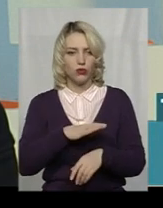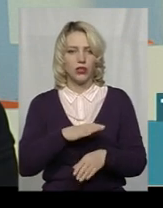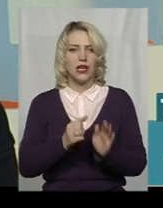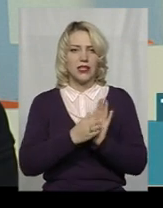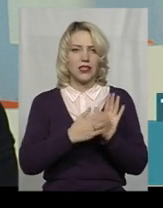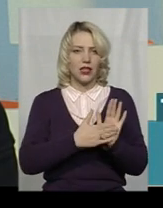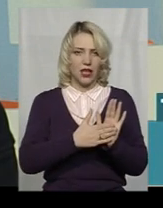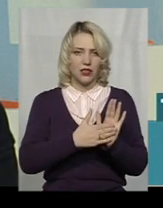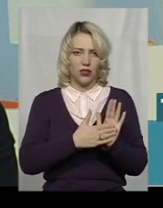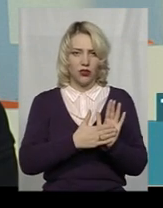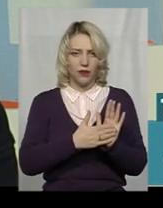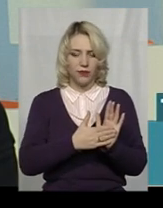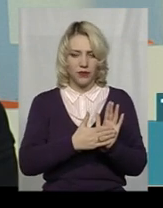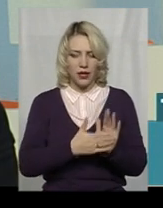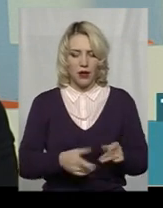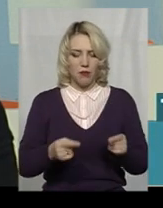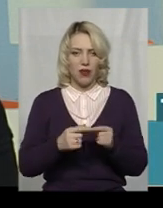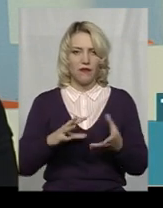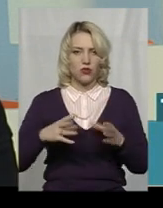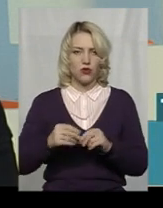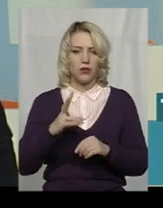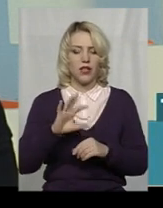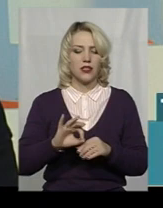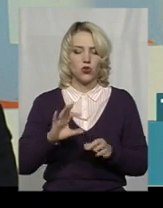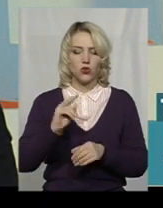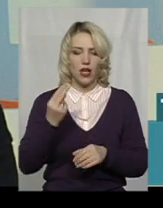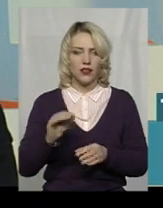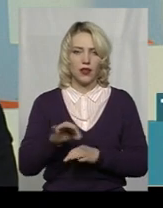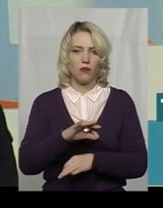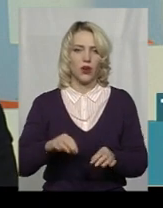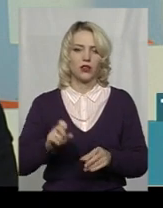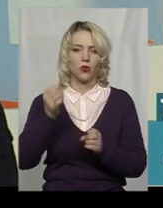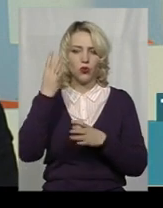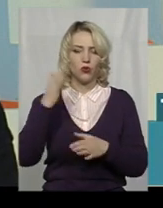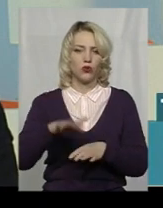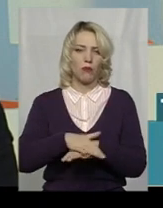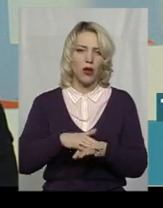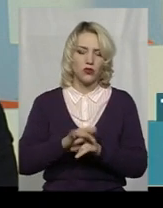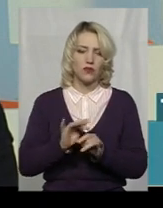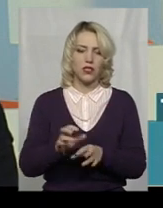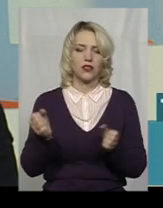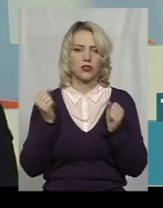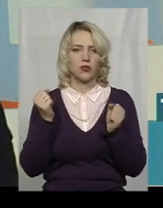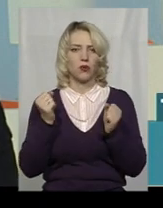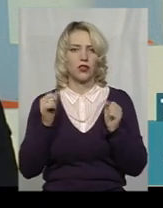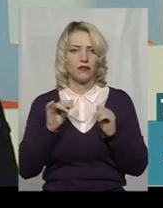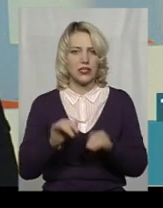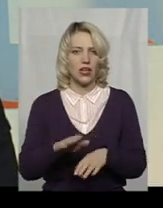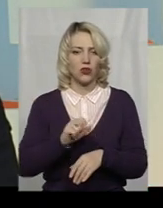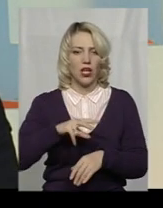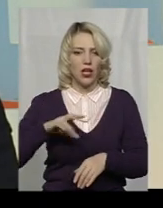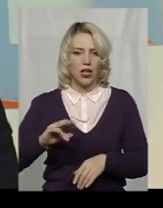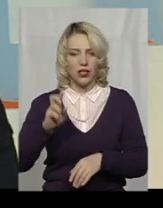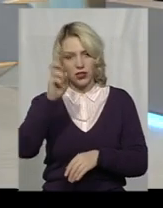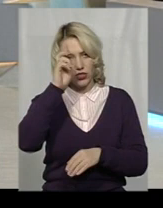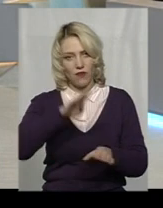певна сума на соціальні проекти, на культурно-масові заходи, на спортивні заходи, але потім